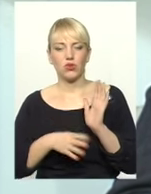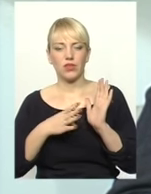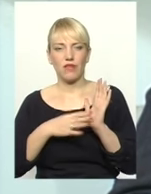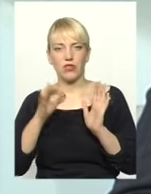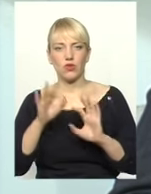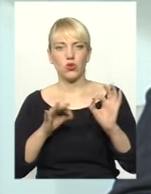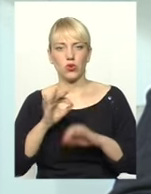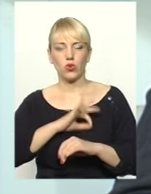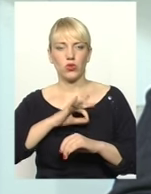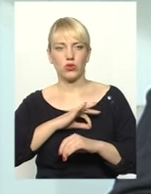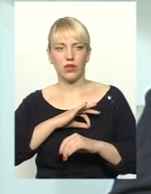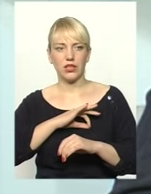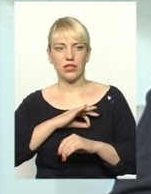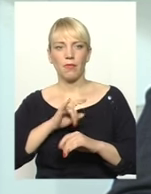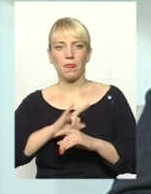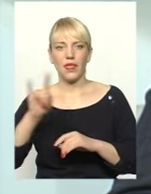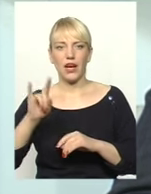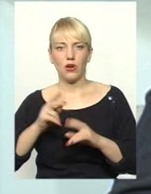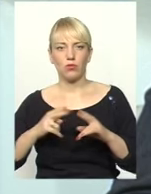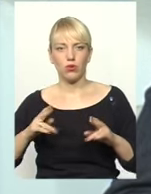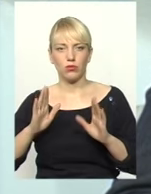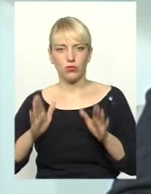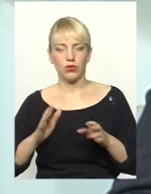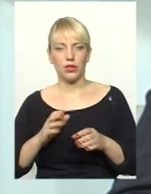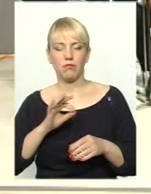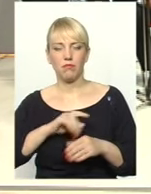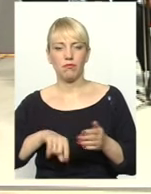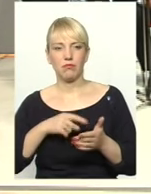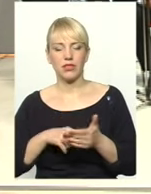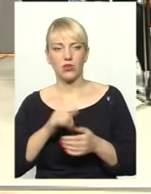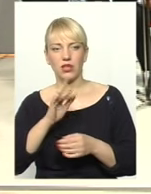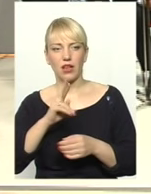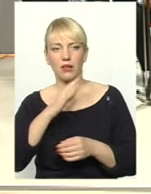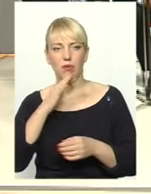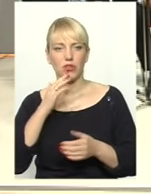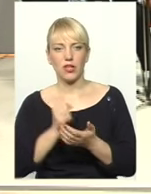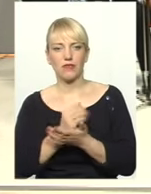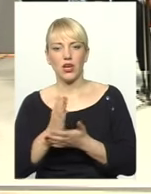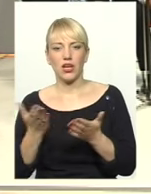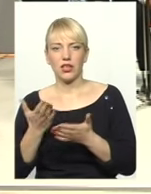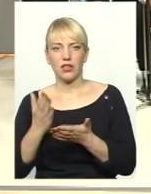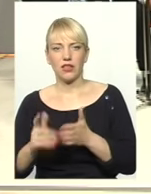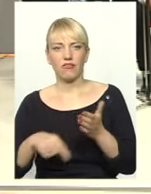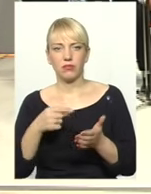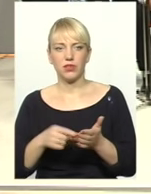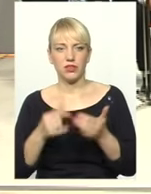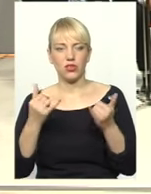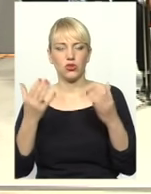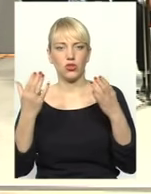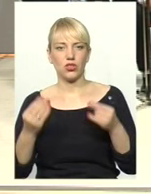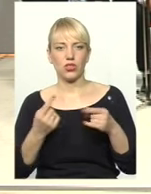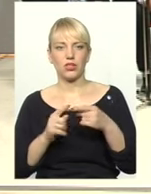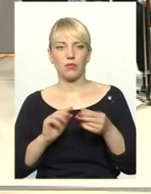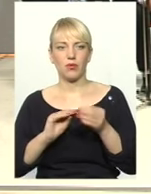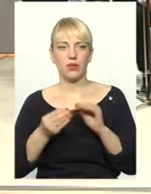користуватися аеропортом буде місто, як і багатьма інфраструктурами, які є в місті. На сьогоднішній день ця проблема